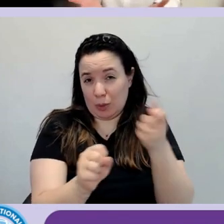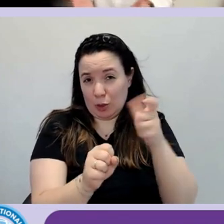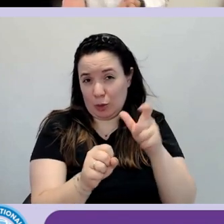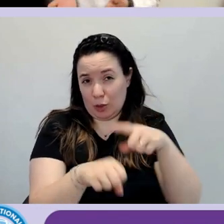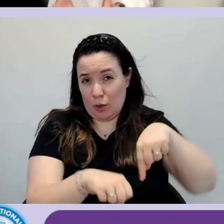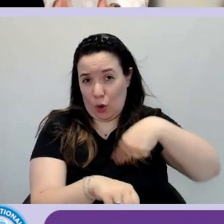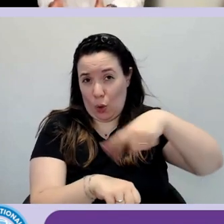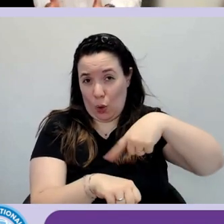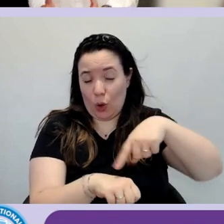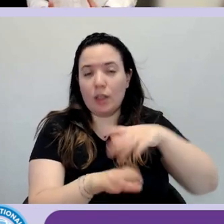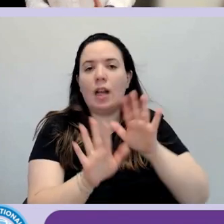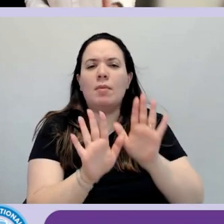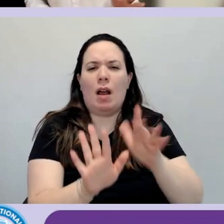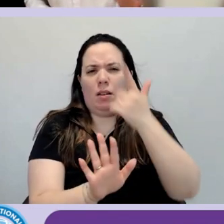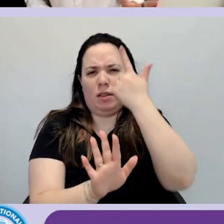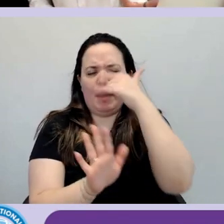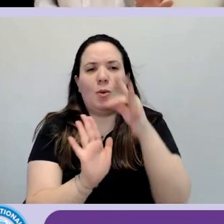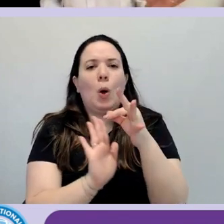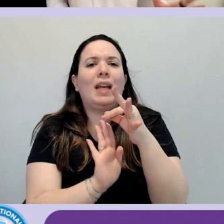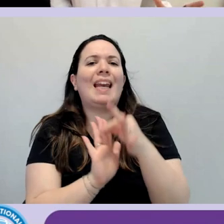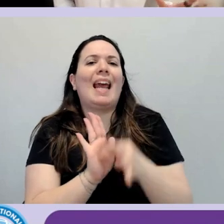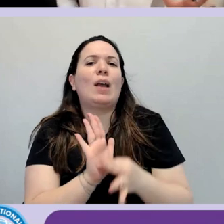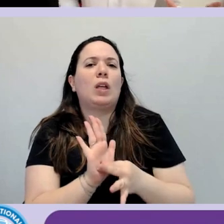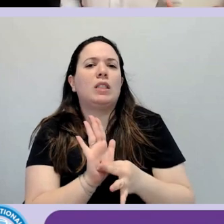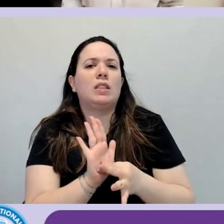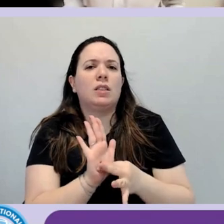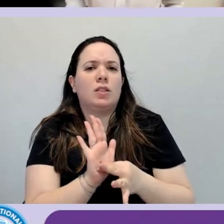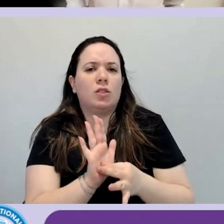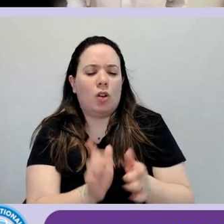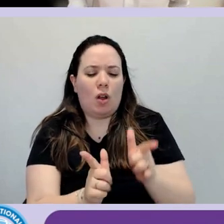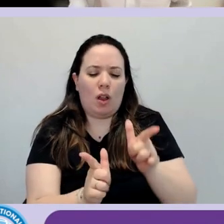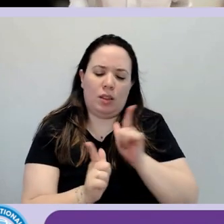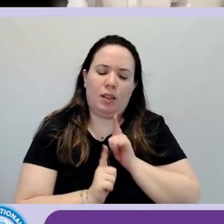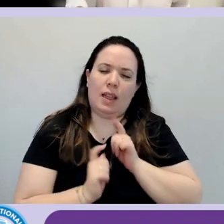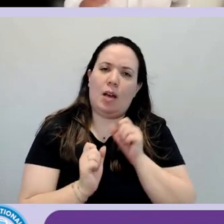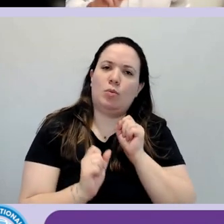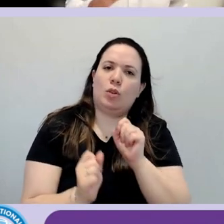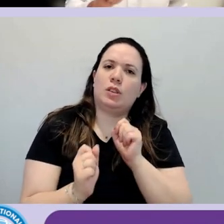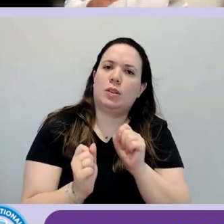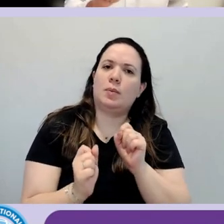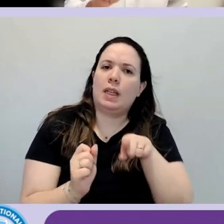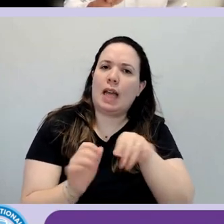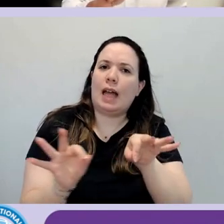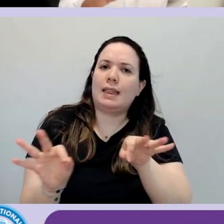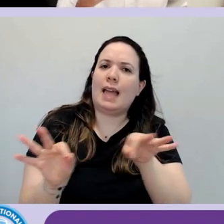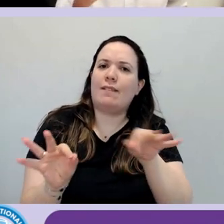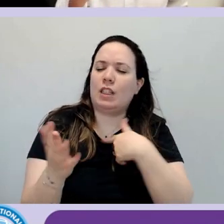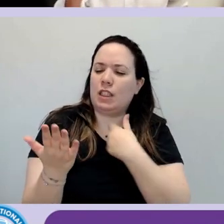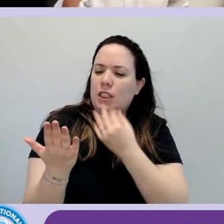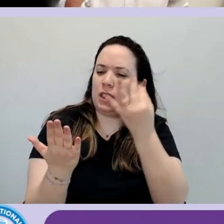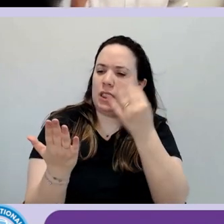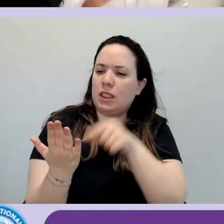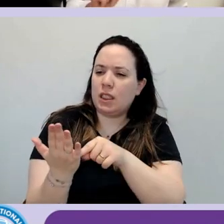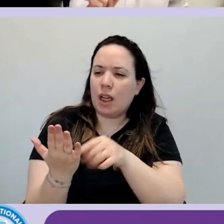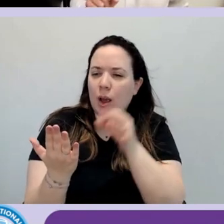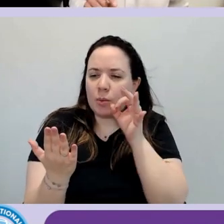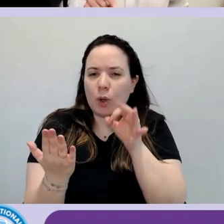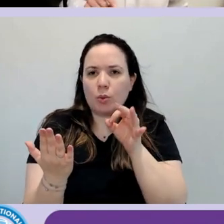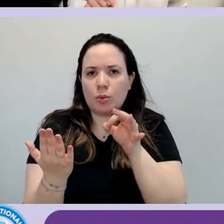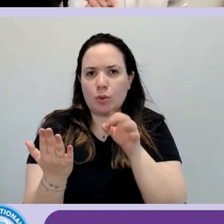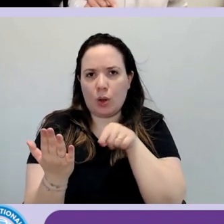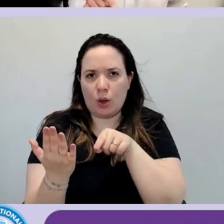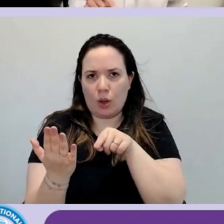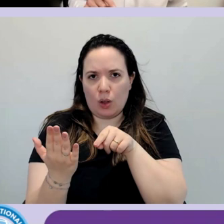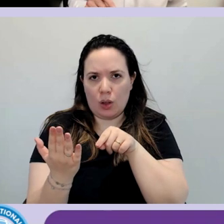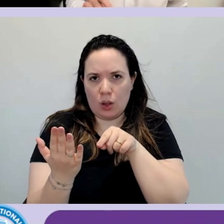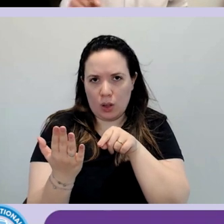sappiamo che il requisito ci permette tendenzialmente di definire quello che devo andare a